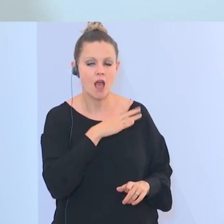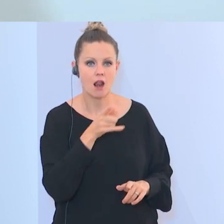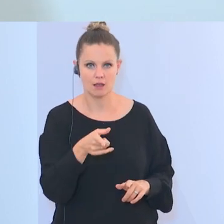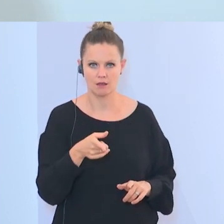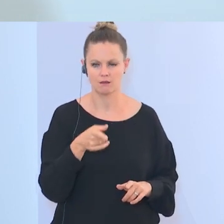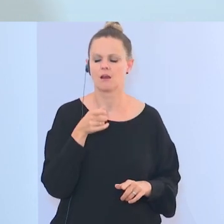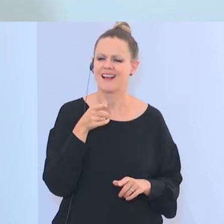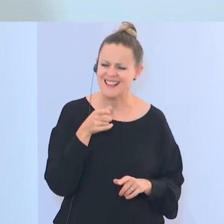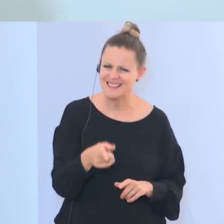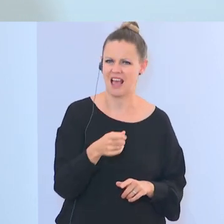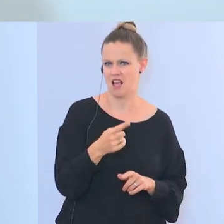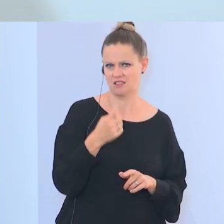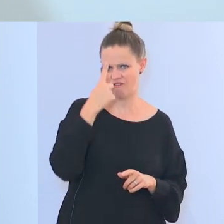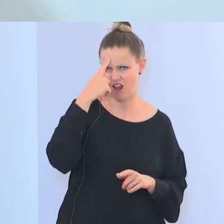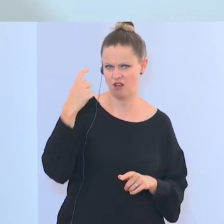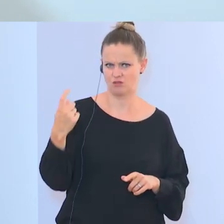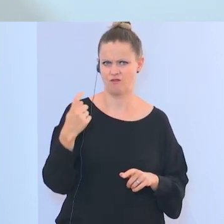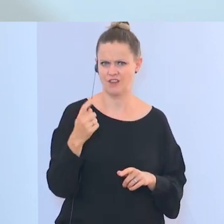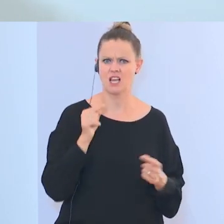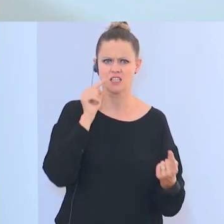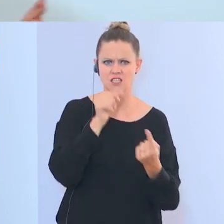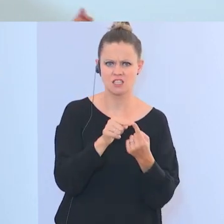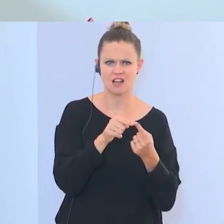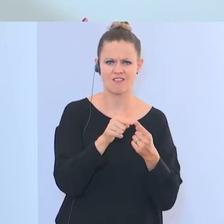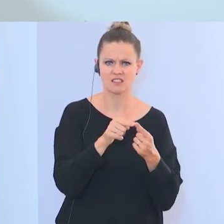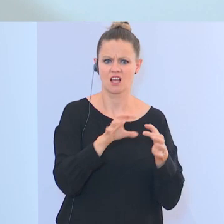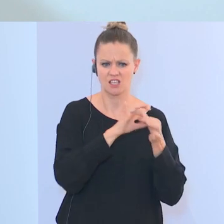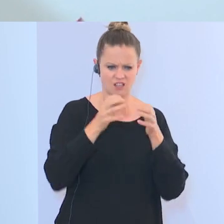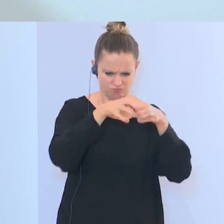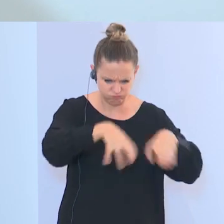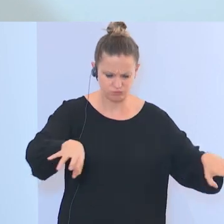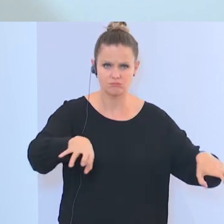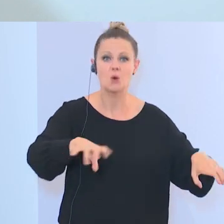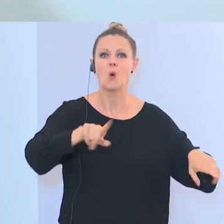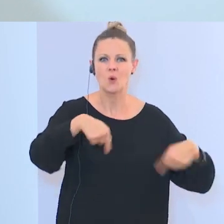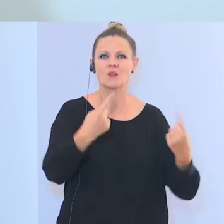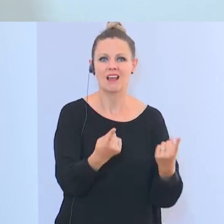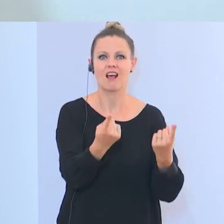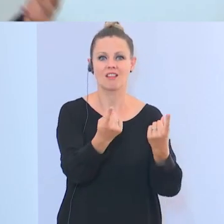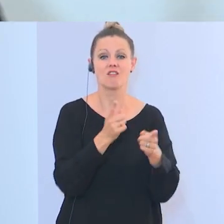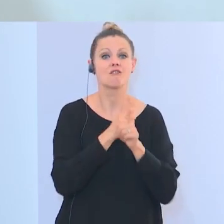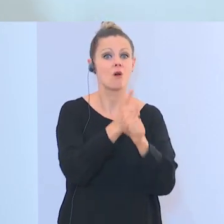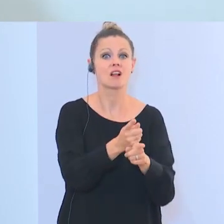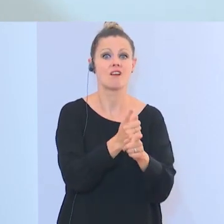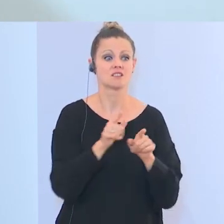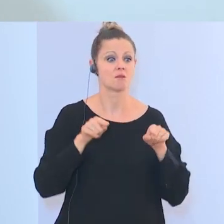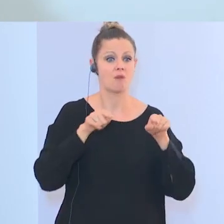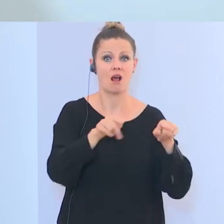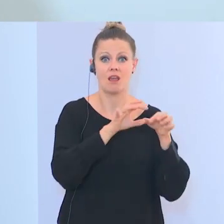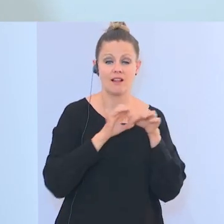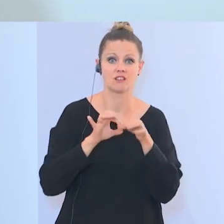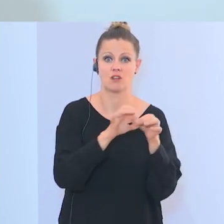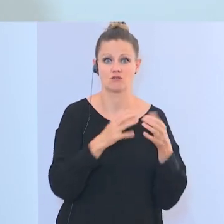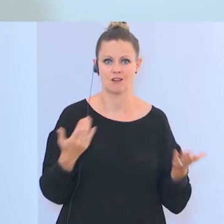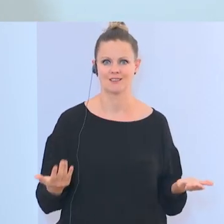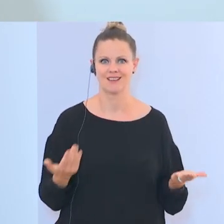ist das eine spaltende Ideologie, die dazu führt, dass wir parallel gesellschaftliche Strukturen haben. Und so werden